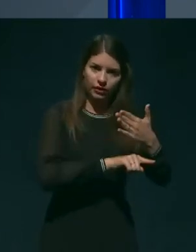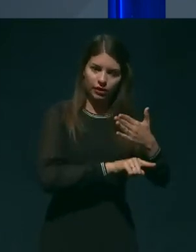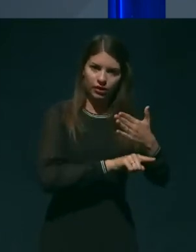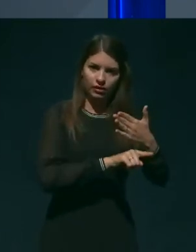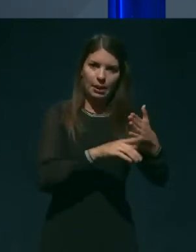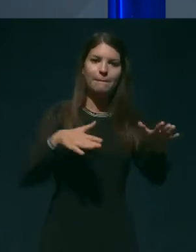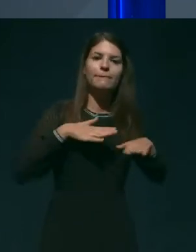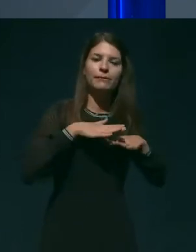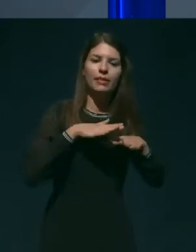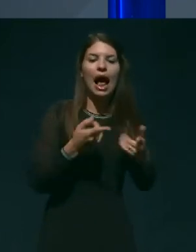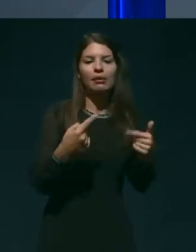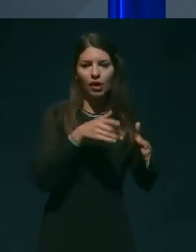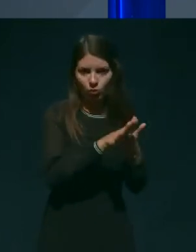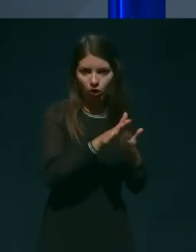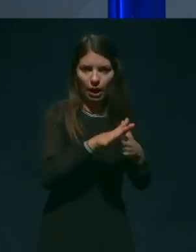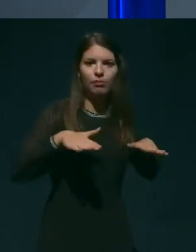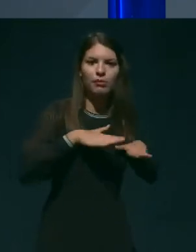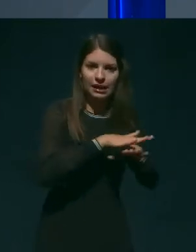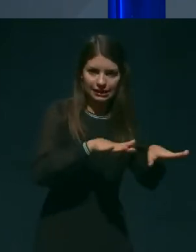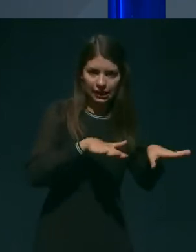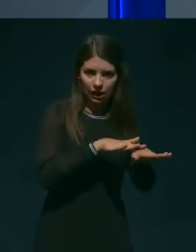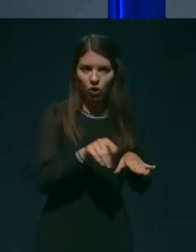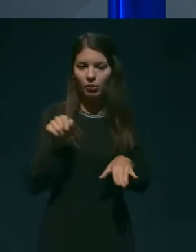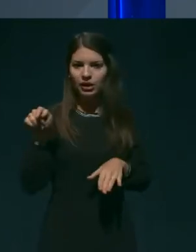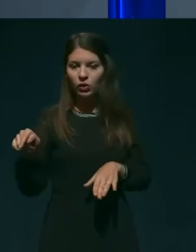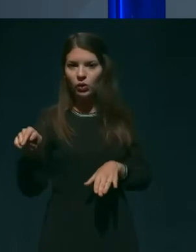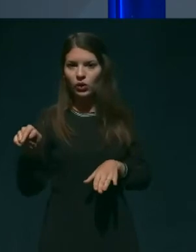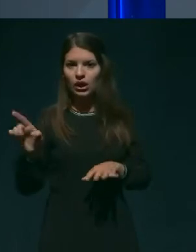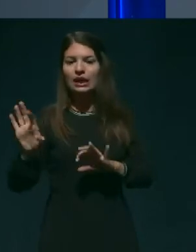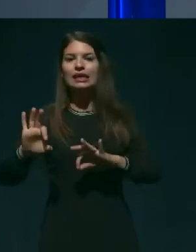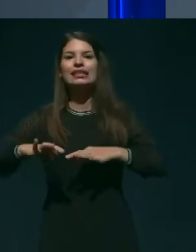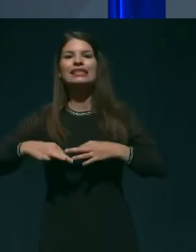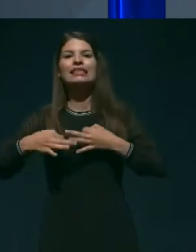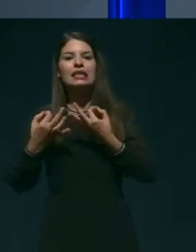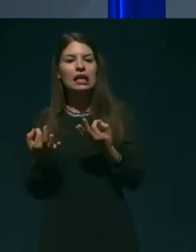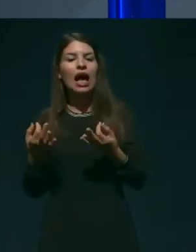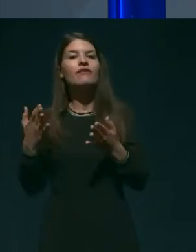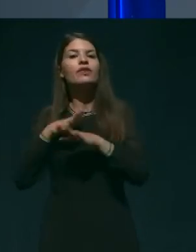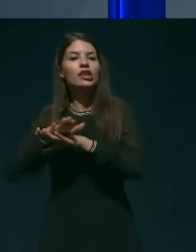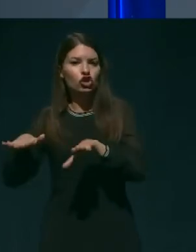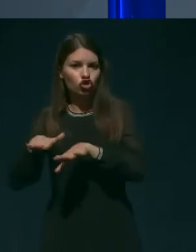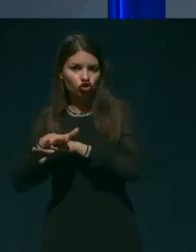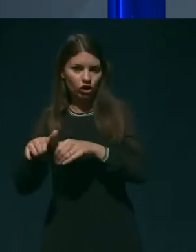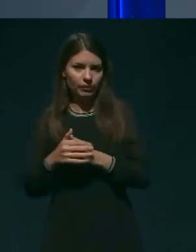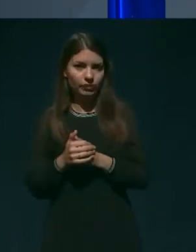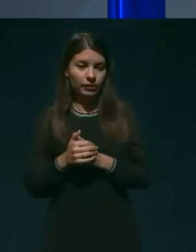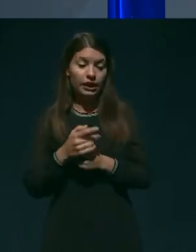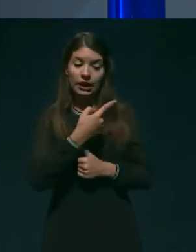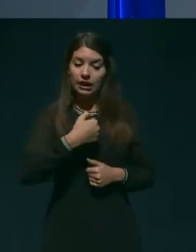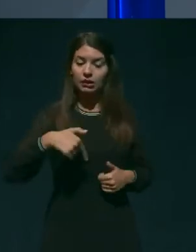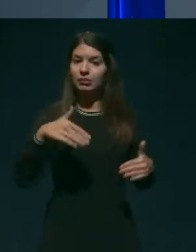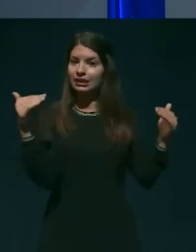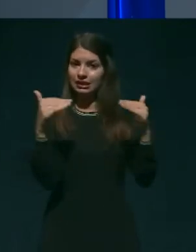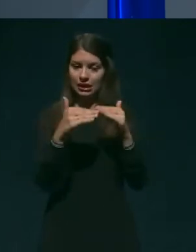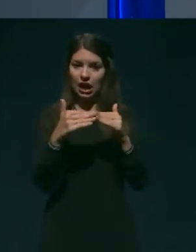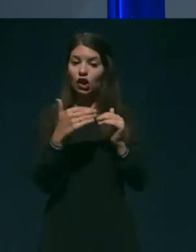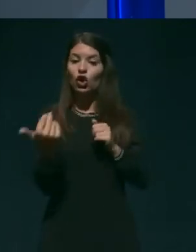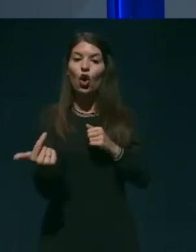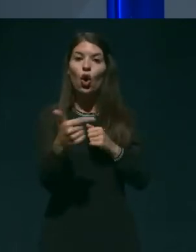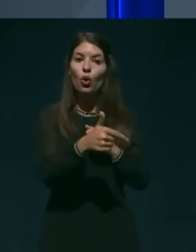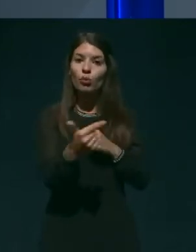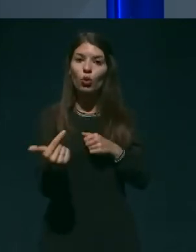bazenov kot zdraviliško zdravljenje in se je strinjala, da je oboje možno v